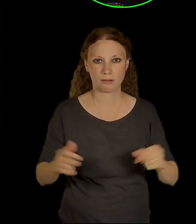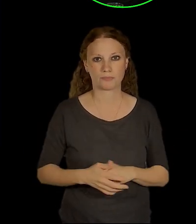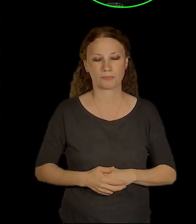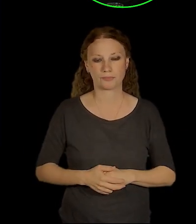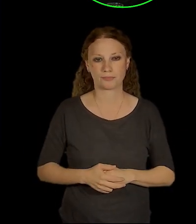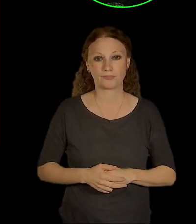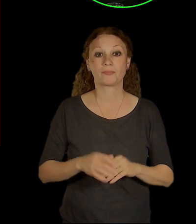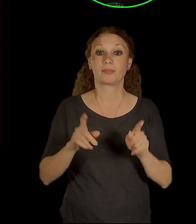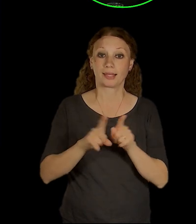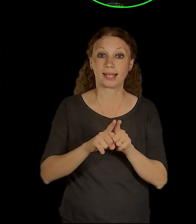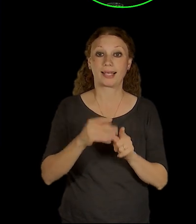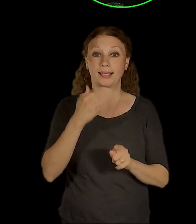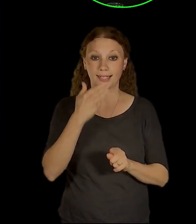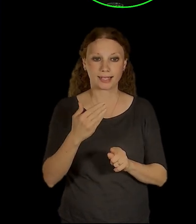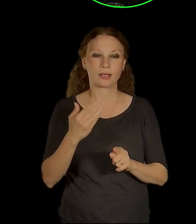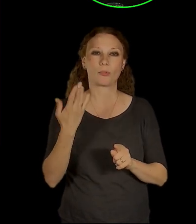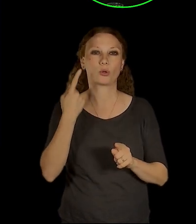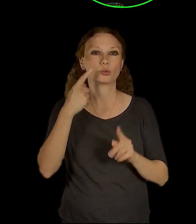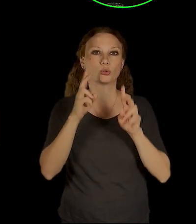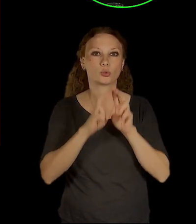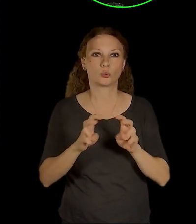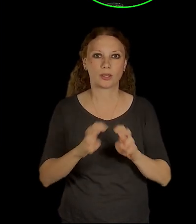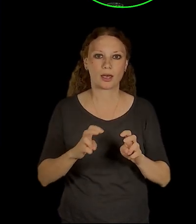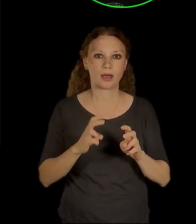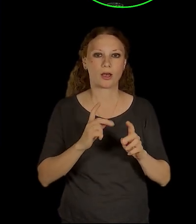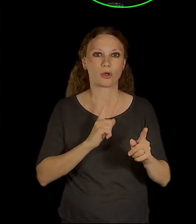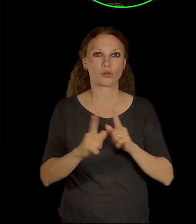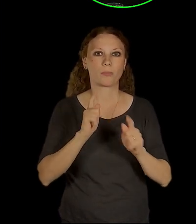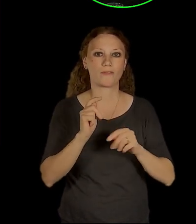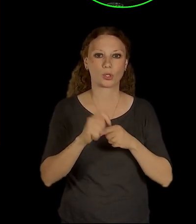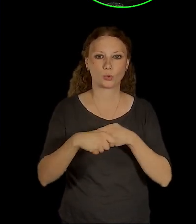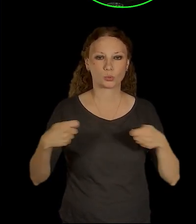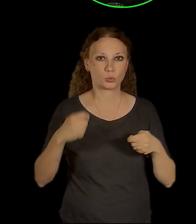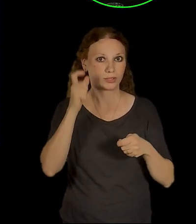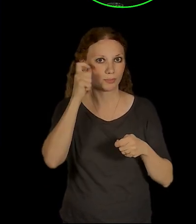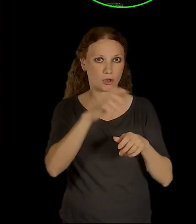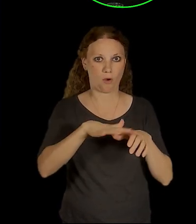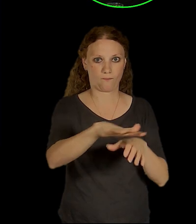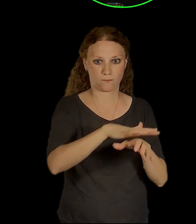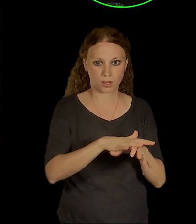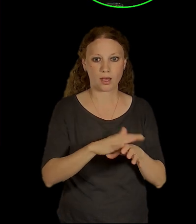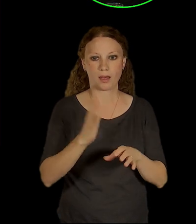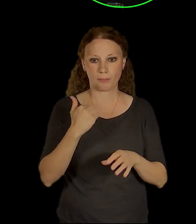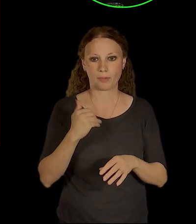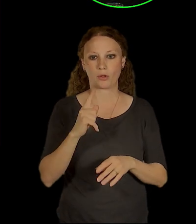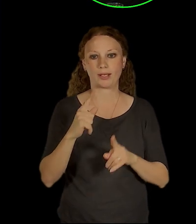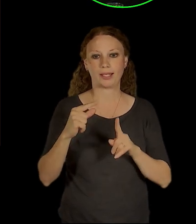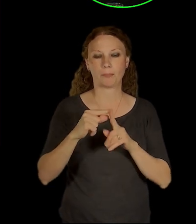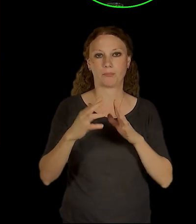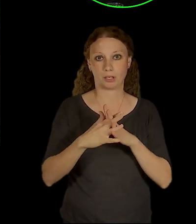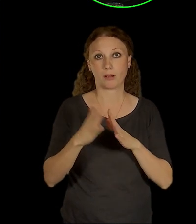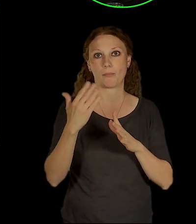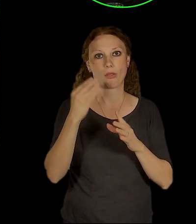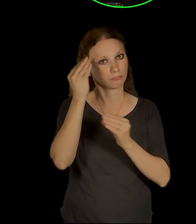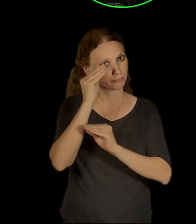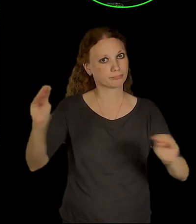takzvané studii dopravních úzlů Smíchov, na kterou vypsal magistrát respektive IPR soutěž, což bylo